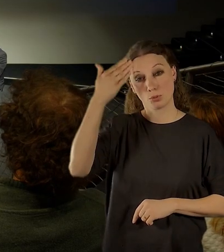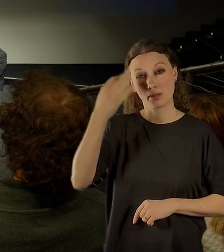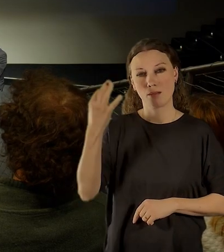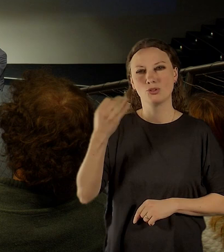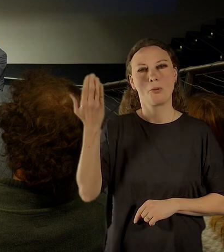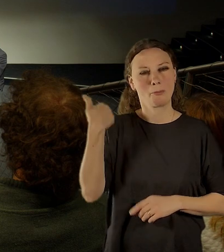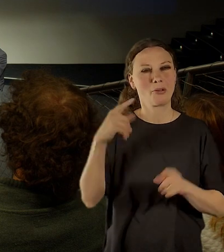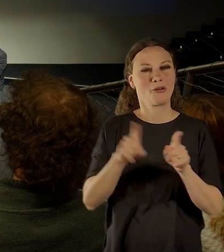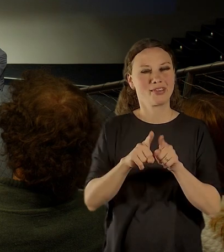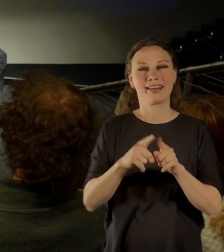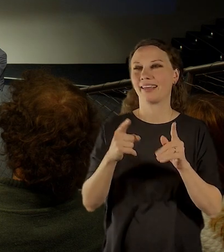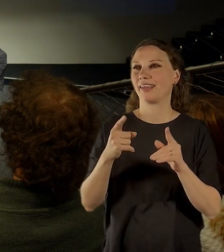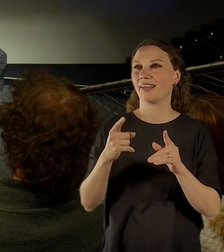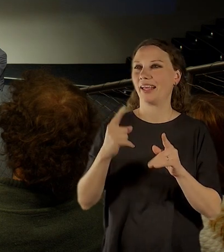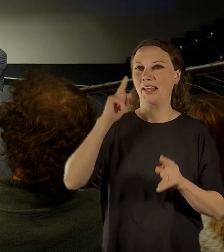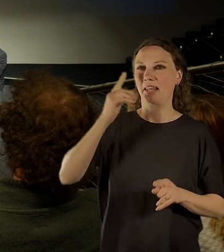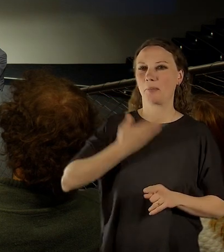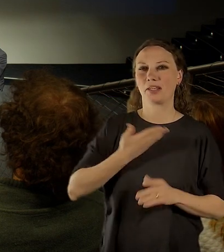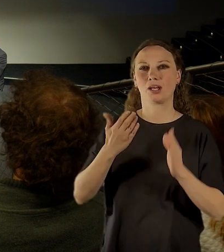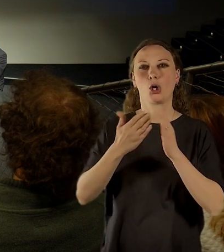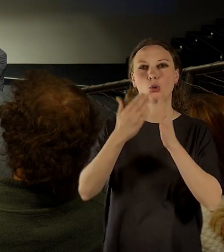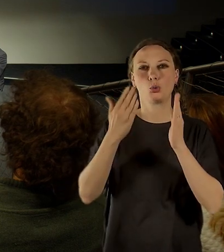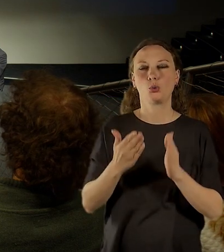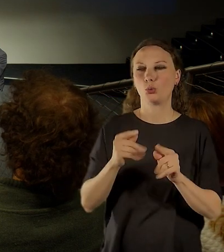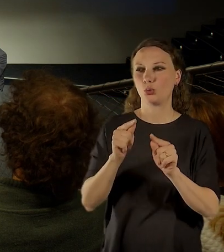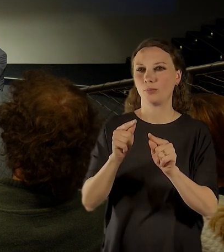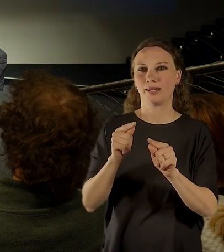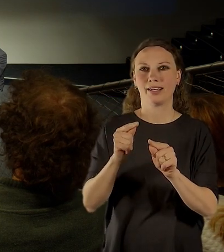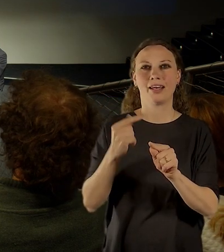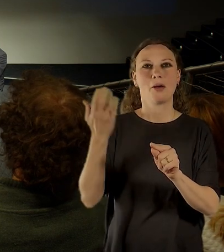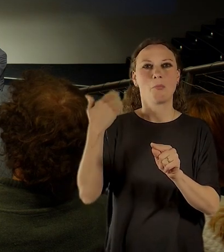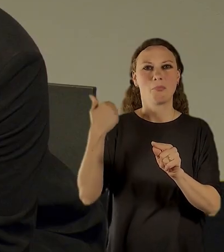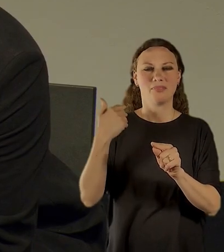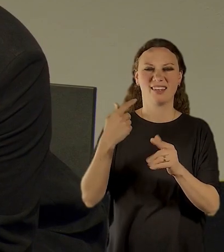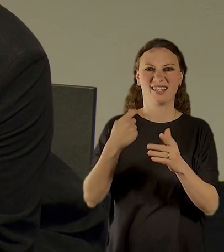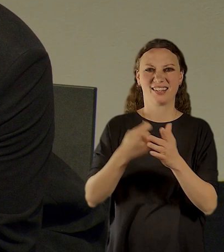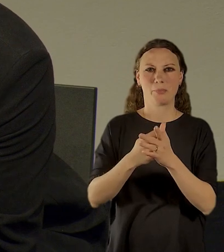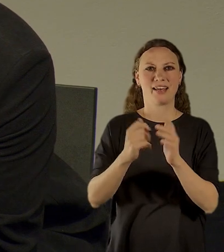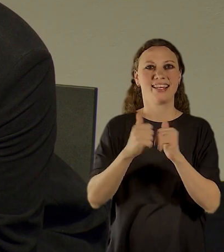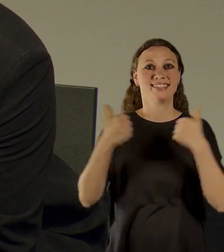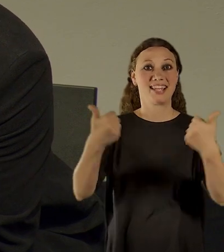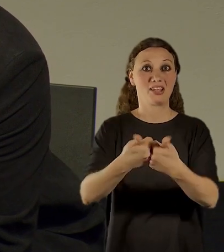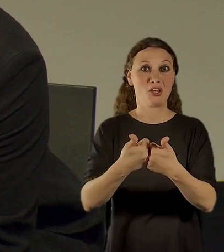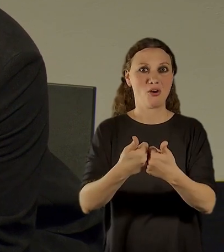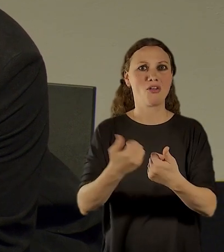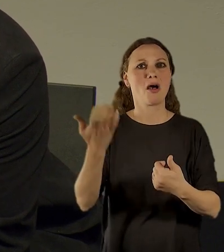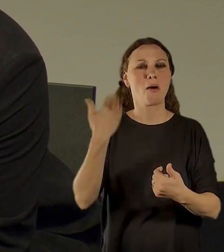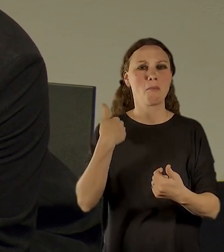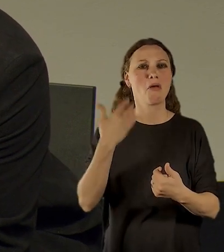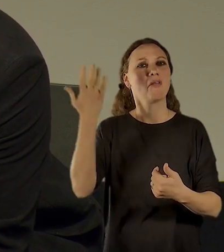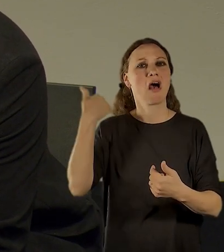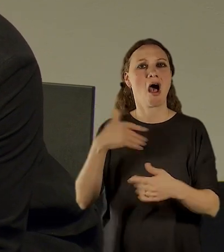jednu dobu i z bývalý sletový, později sportakianní stadion, kde